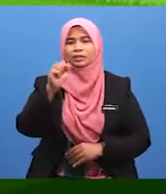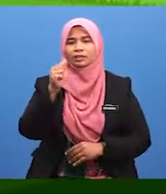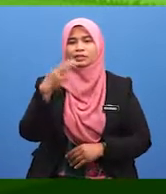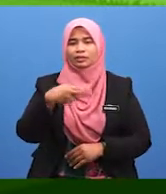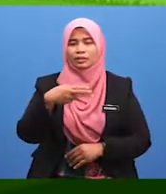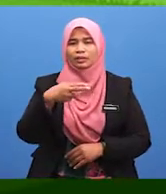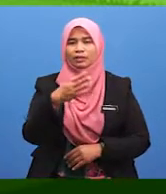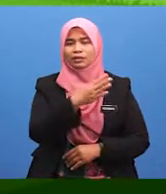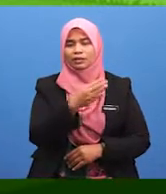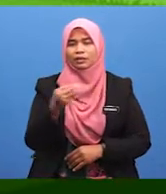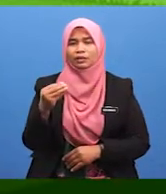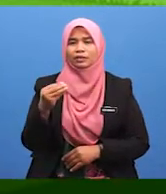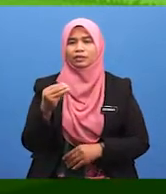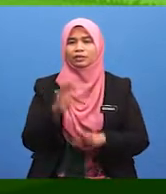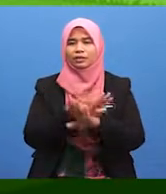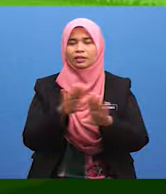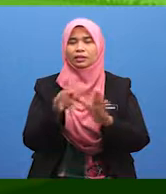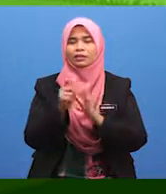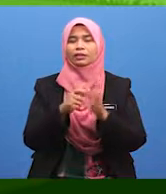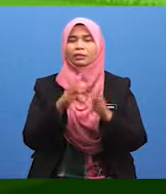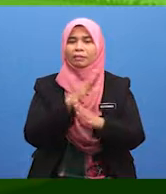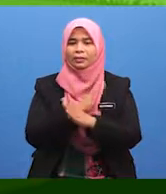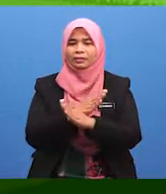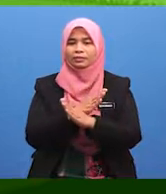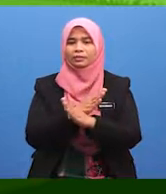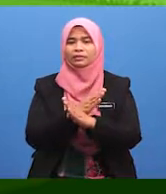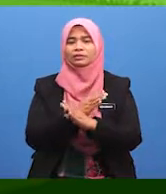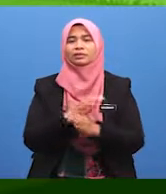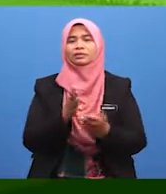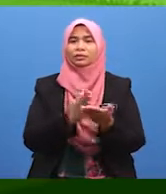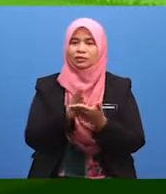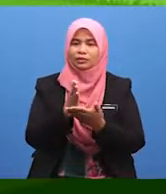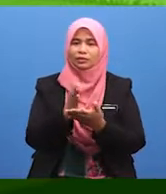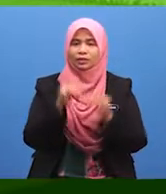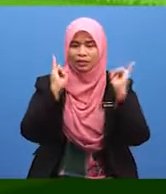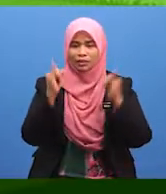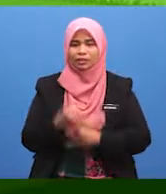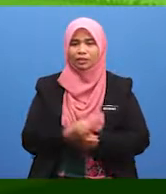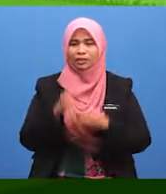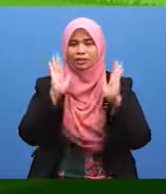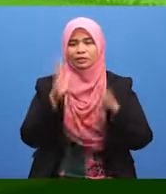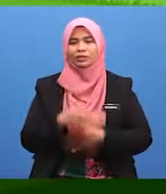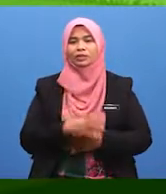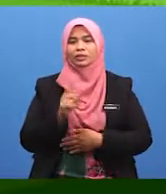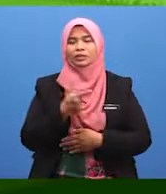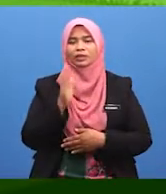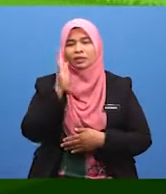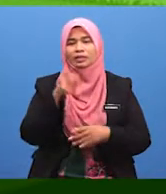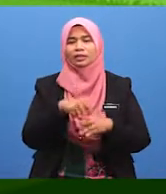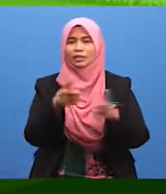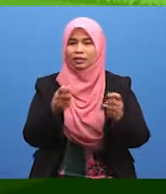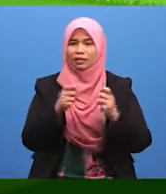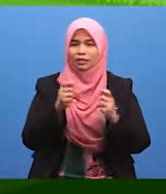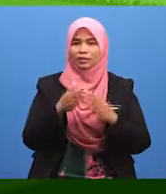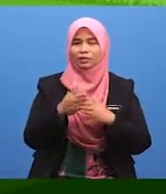sah dan tidak terbatal seterusnya ibadat solat kita diterima